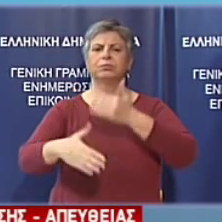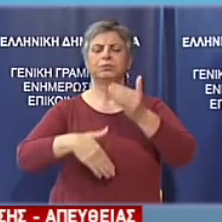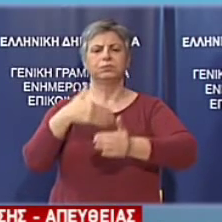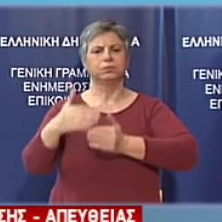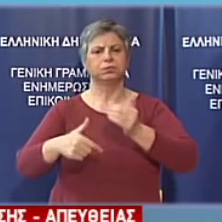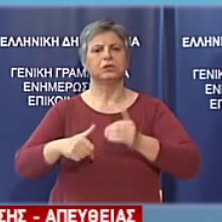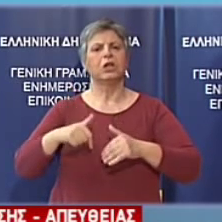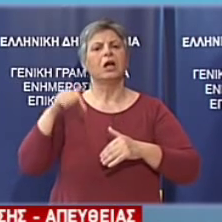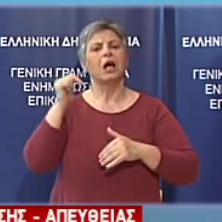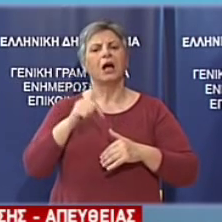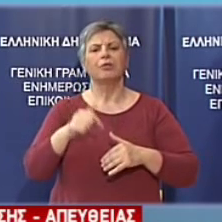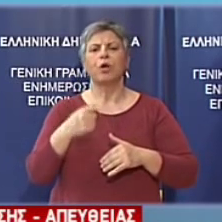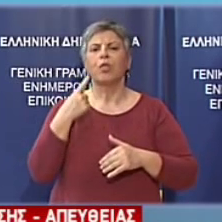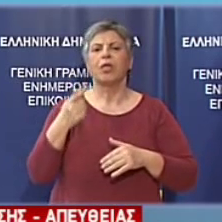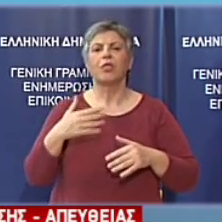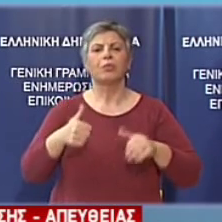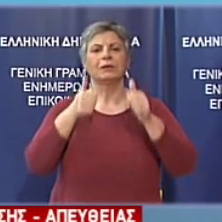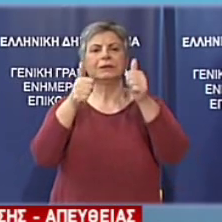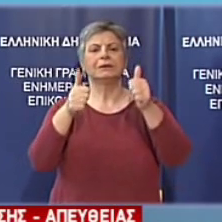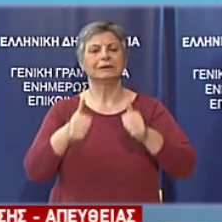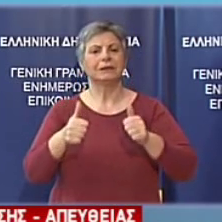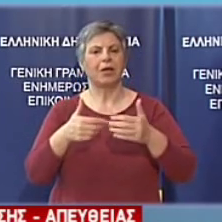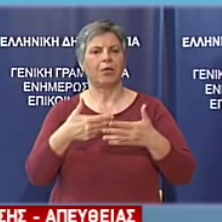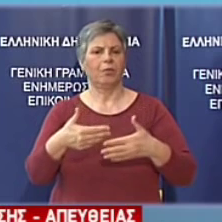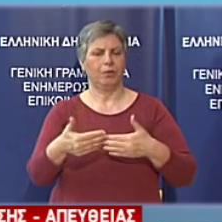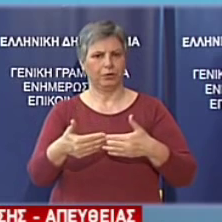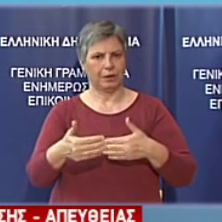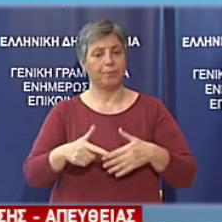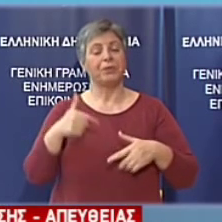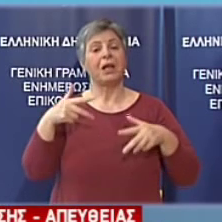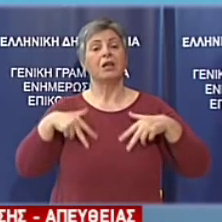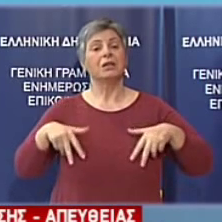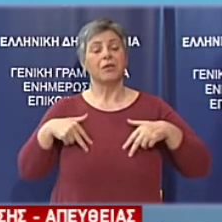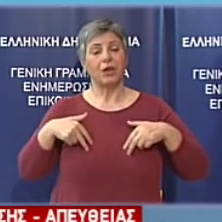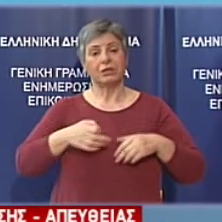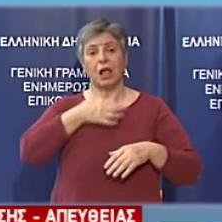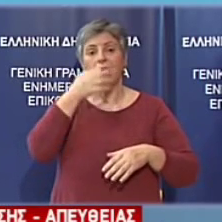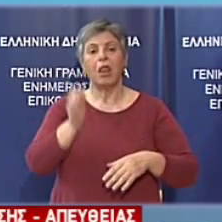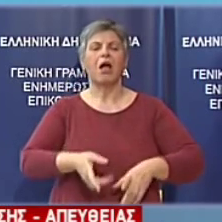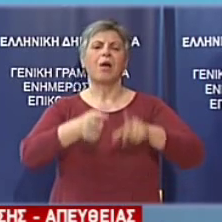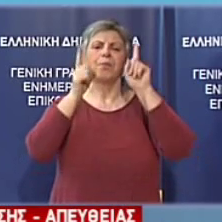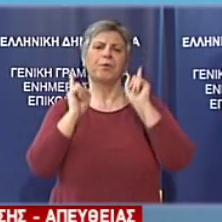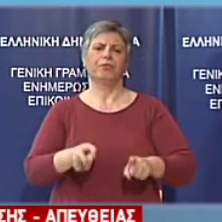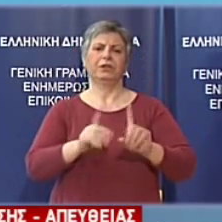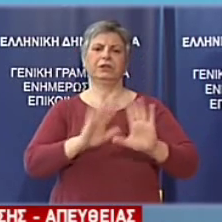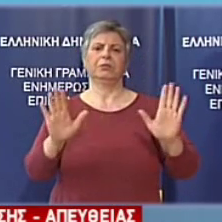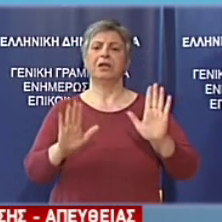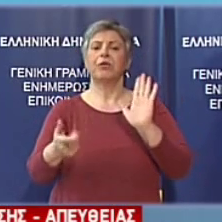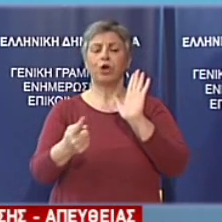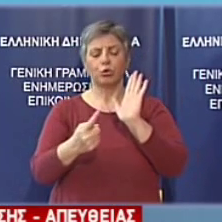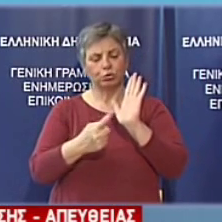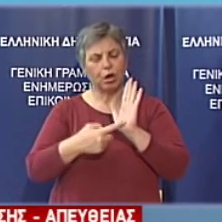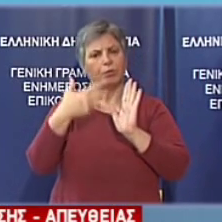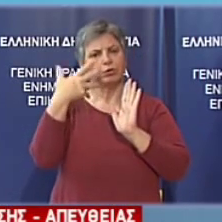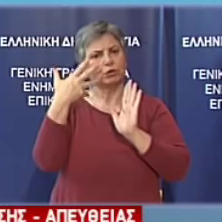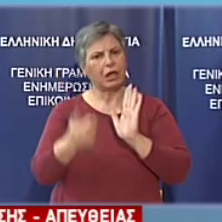τέυχη της δημοπράτησης. Η κυβέρνηση επαναλαμβάνει για ακόμη μια φορά ότι είναι αποφασισμένη να επιβάλλει τάξη και νομιμότητα στο